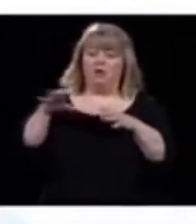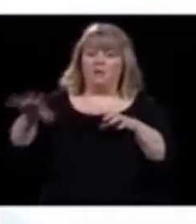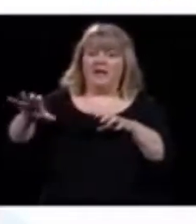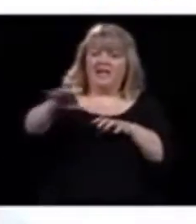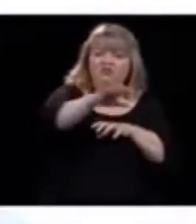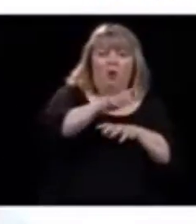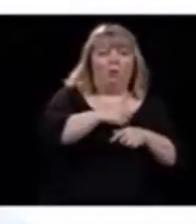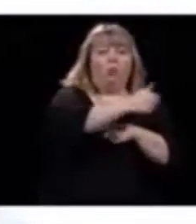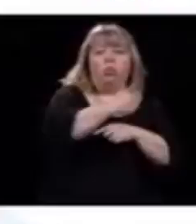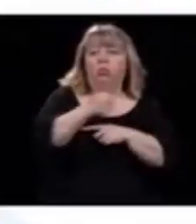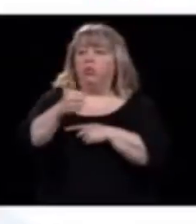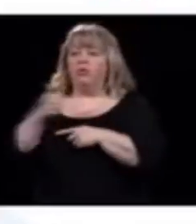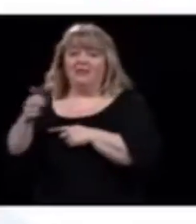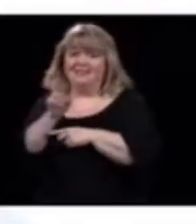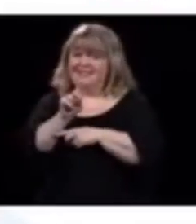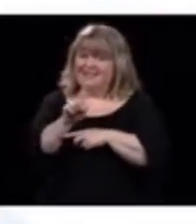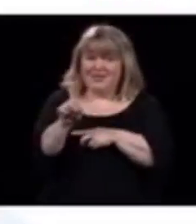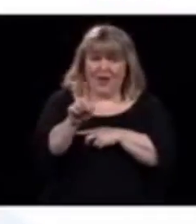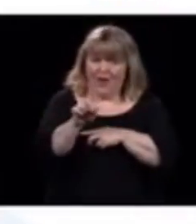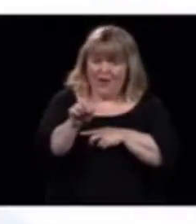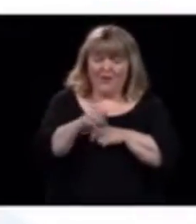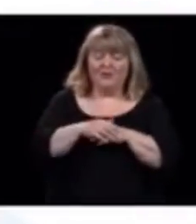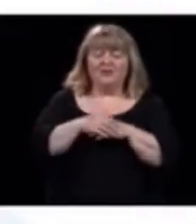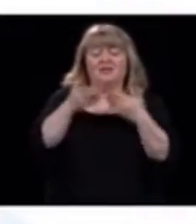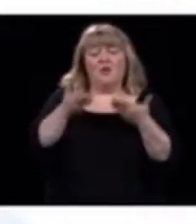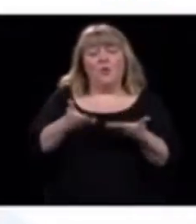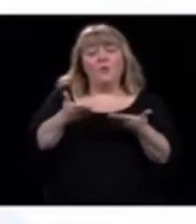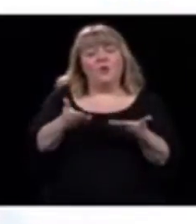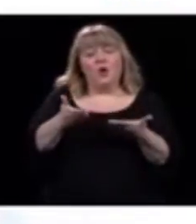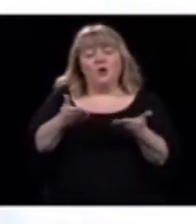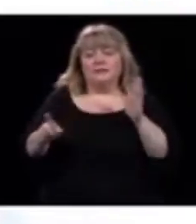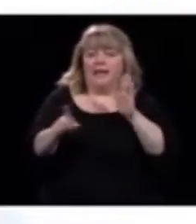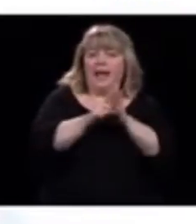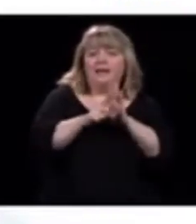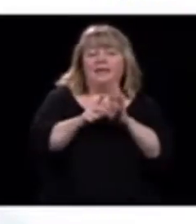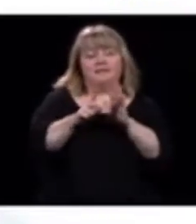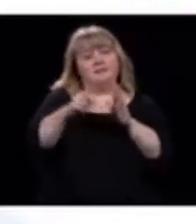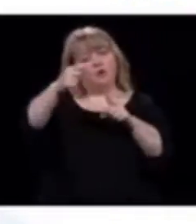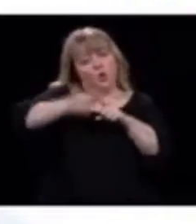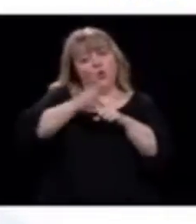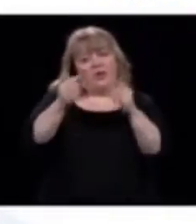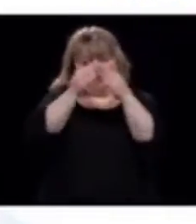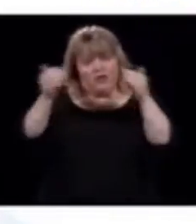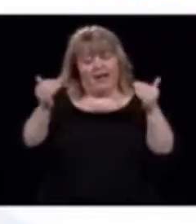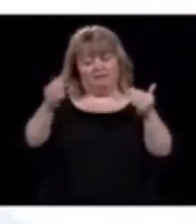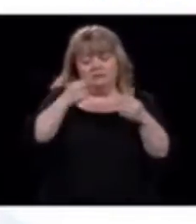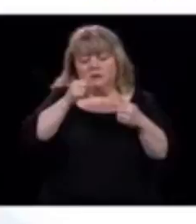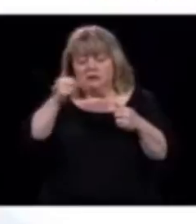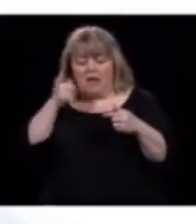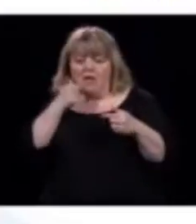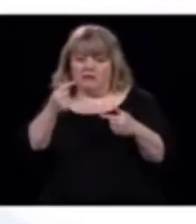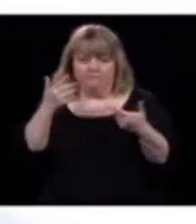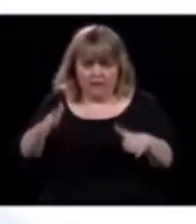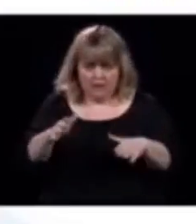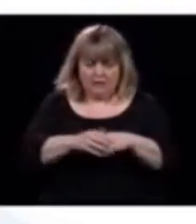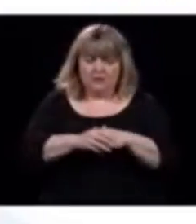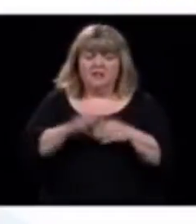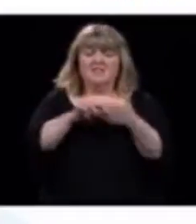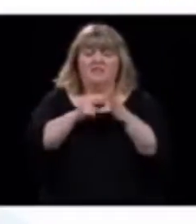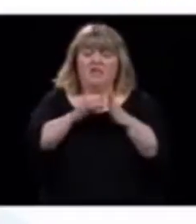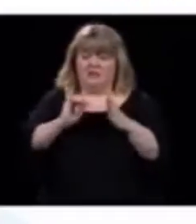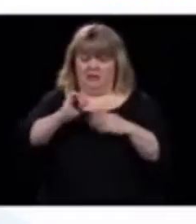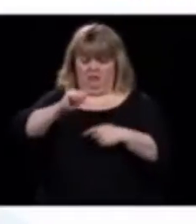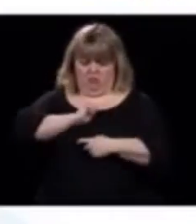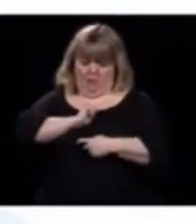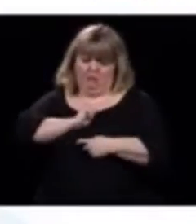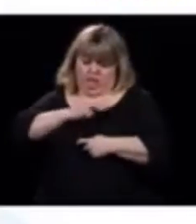a hier annoncé qu'on interdit maintenant la location de chalets. Donc, ceux qui ont un chalet, bien, si